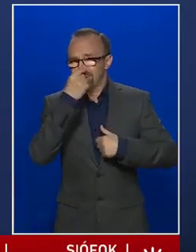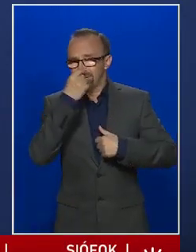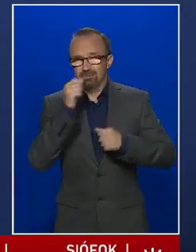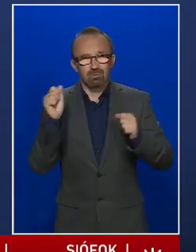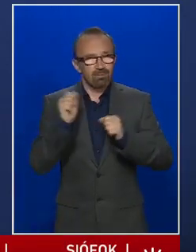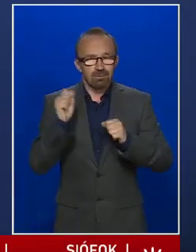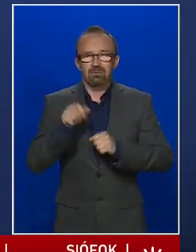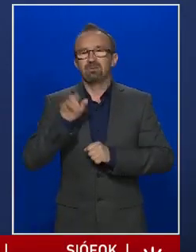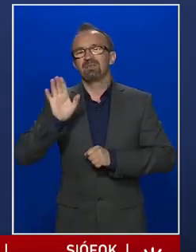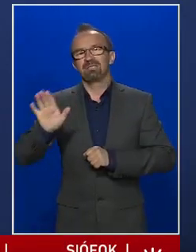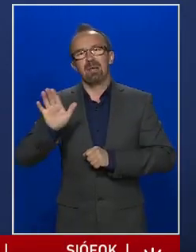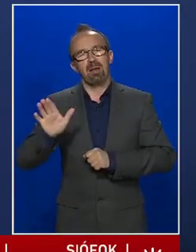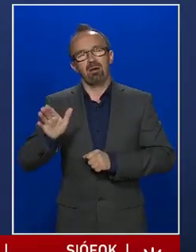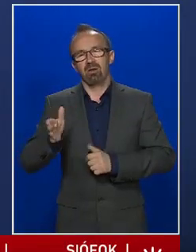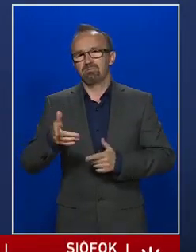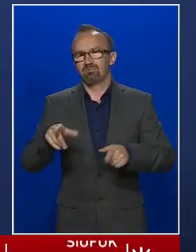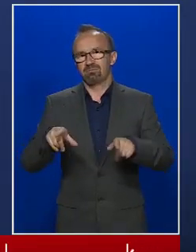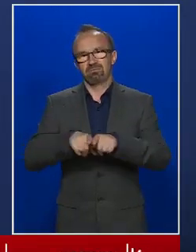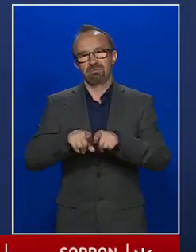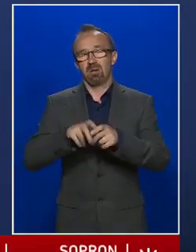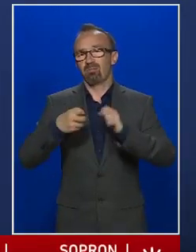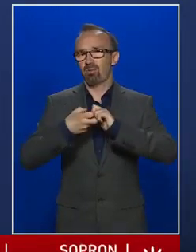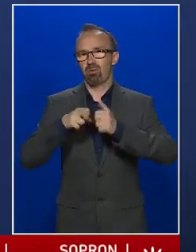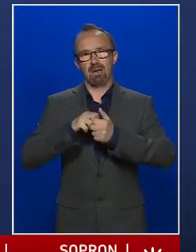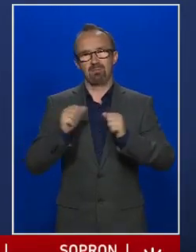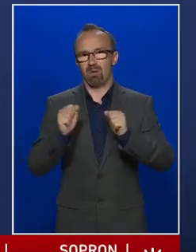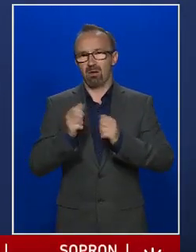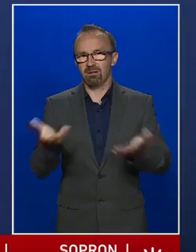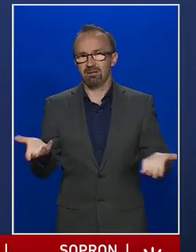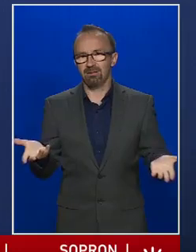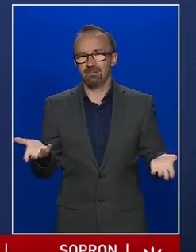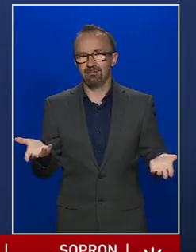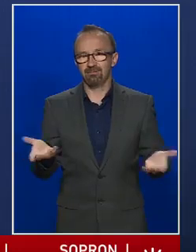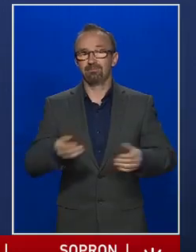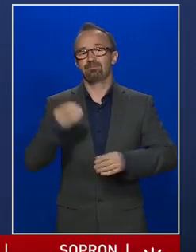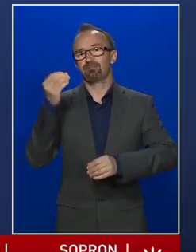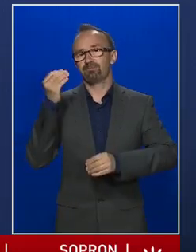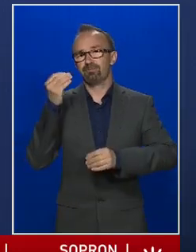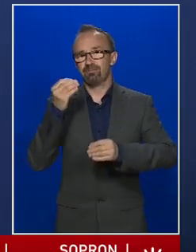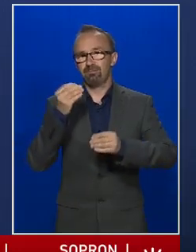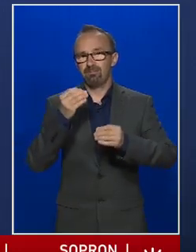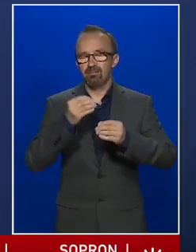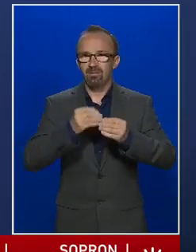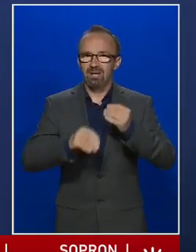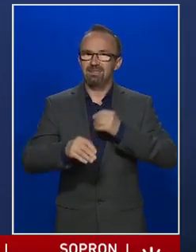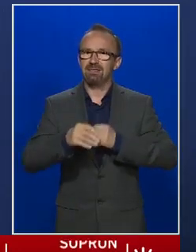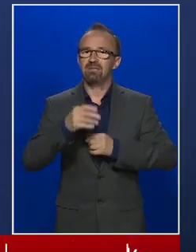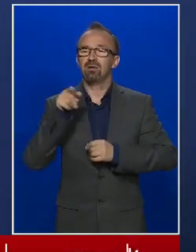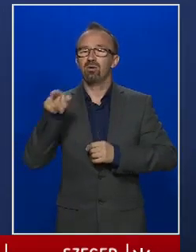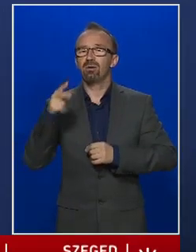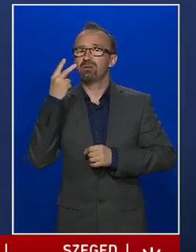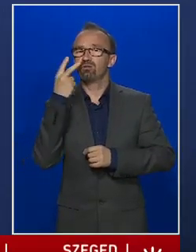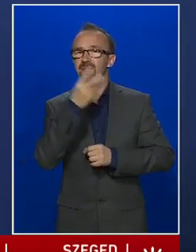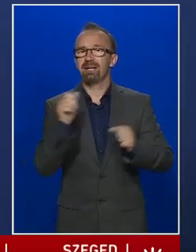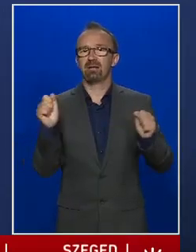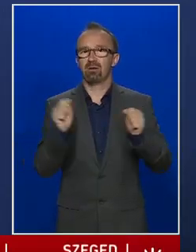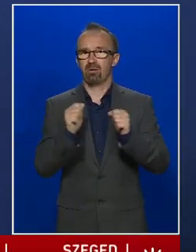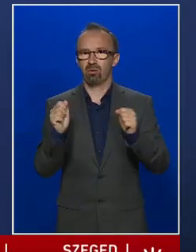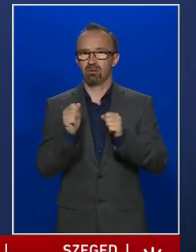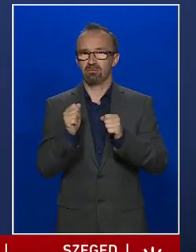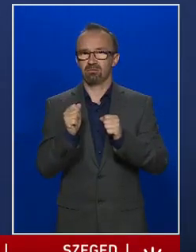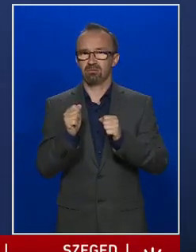az ő számára ez egy problémát jelent. Ezért figyeljenek ők is nagyon oda